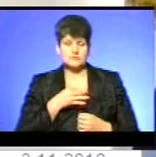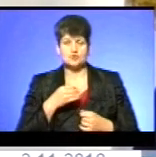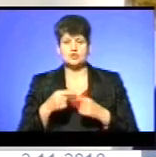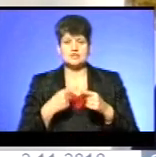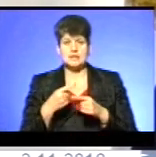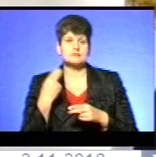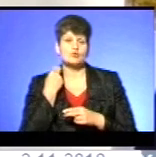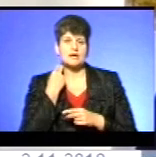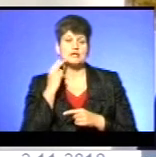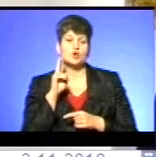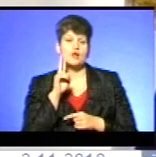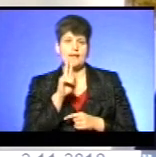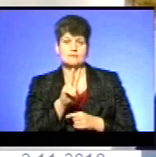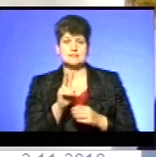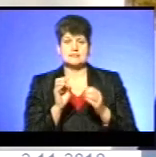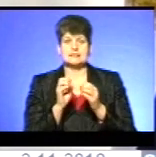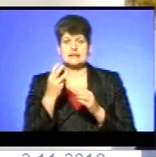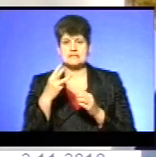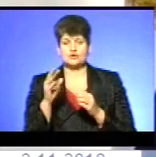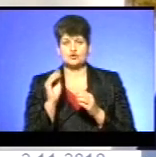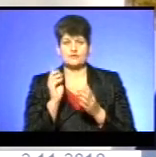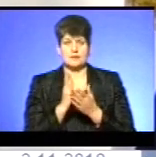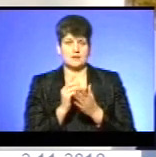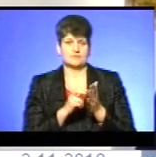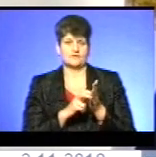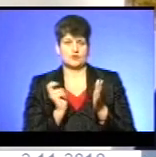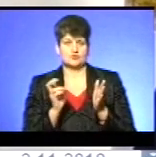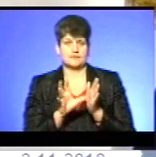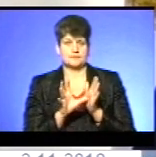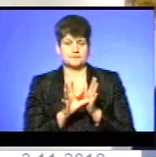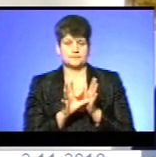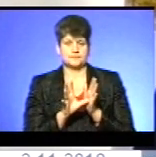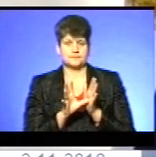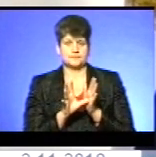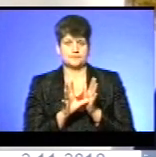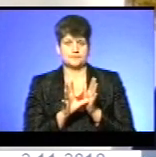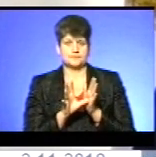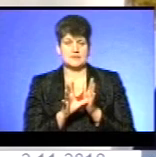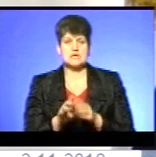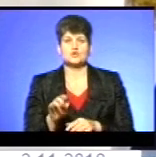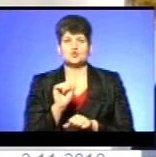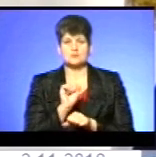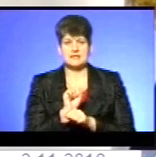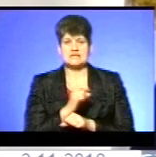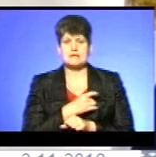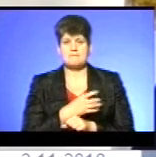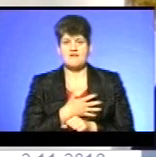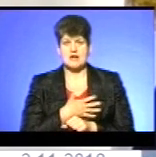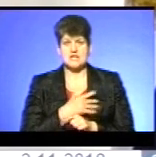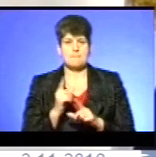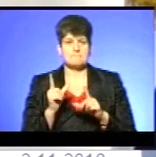тролейбуси вже з 30 жовтня мали бути відключені від електропостачання. Зупинилися б і приватні перевізники.